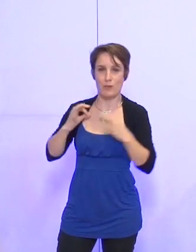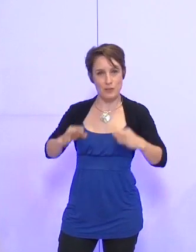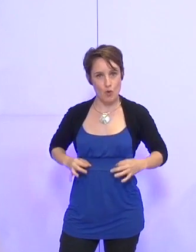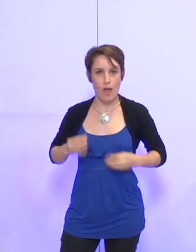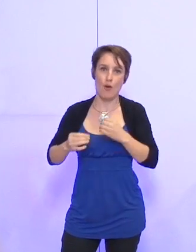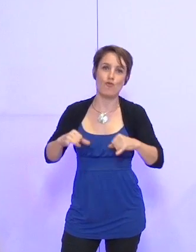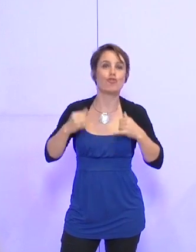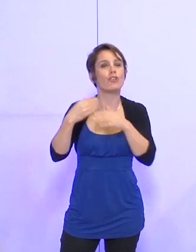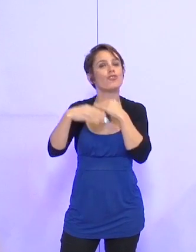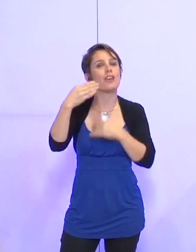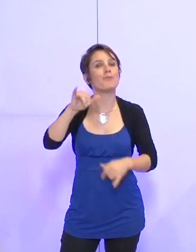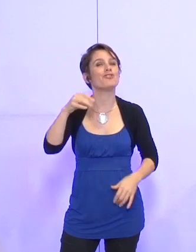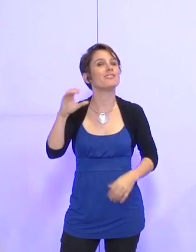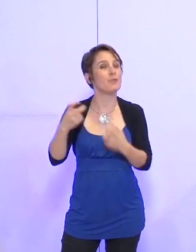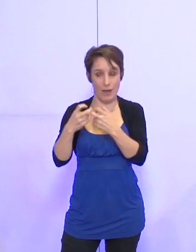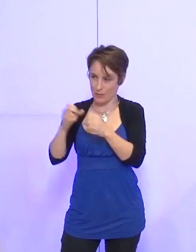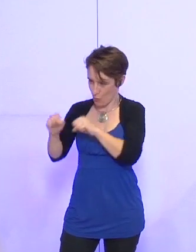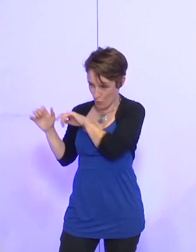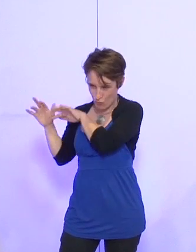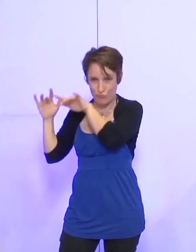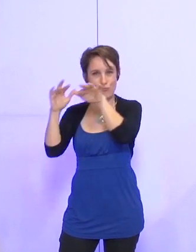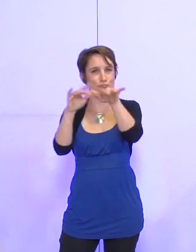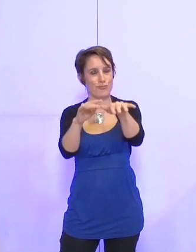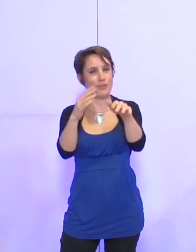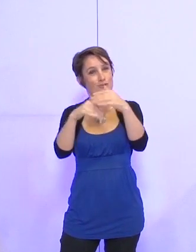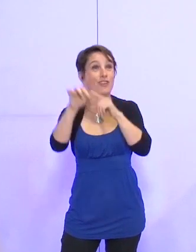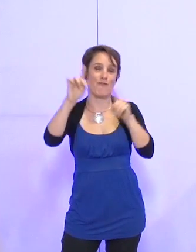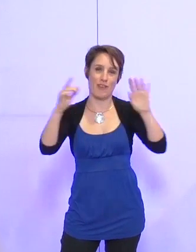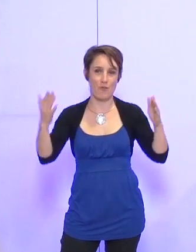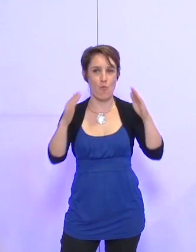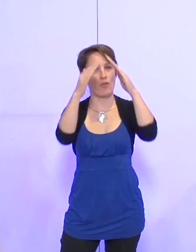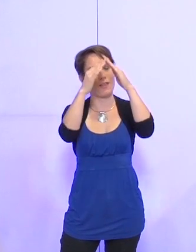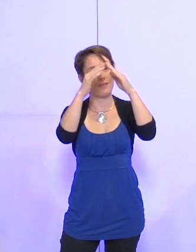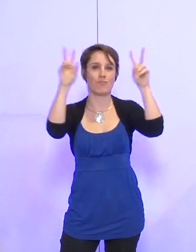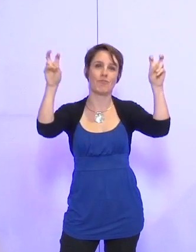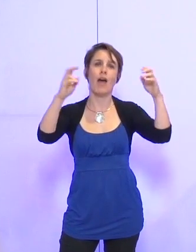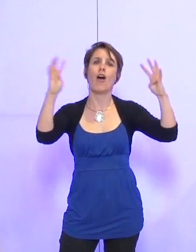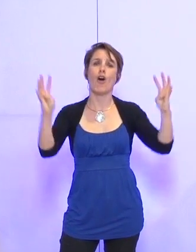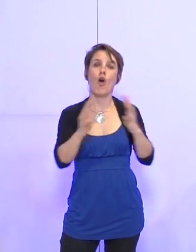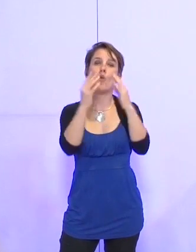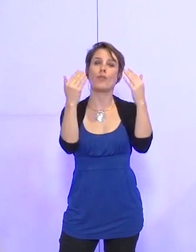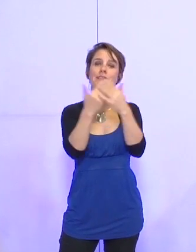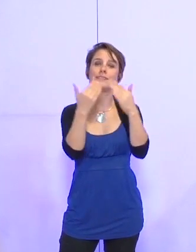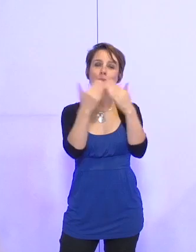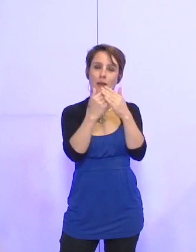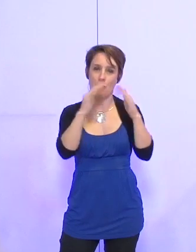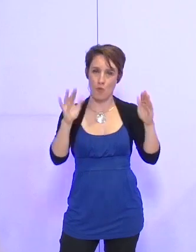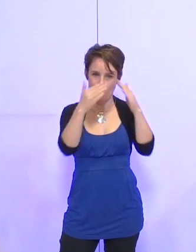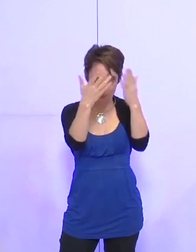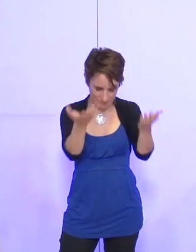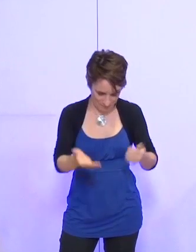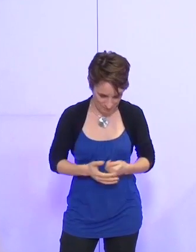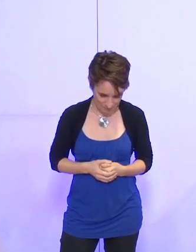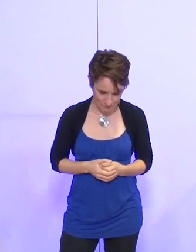des MJC, notamment, de participer à cette grande fête de la montagne que sont les rencontres du cinéma de montagne. Voilà,